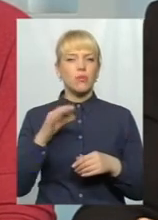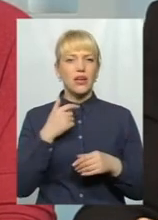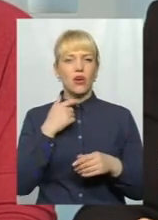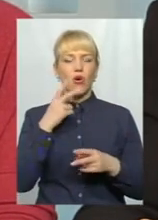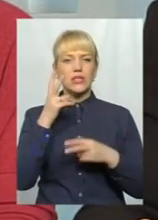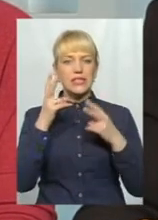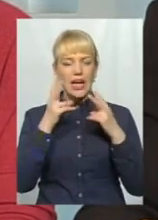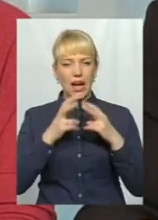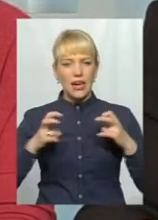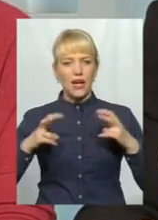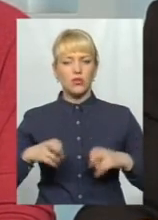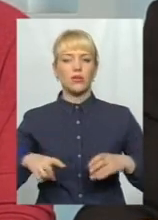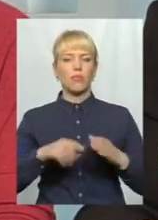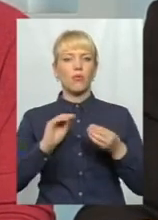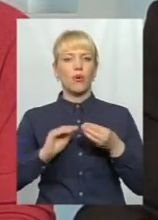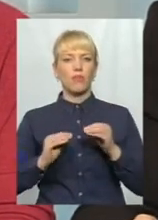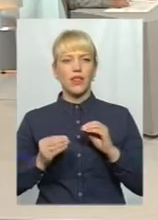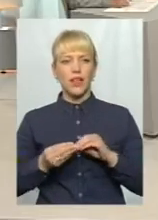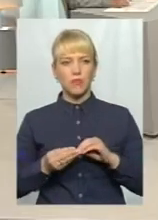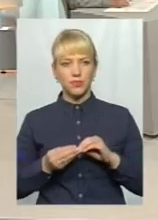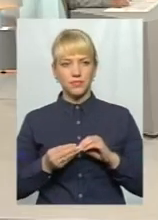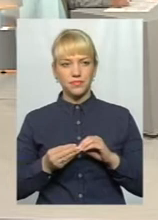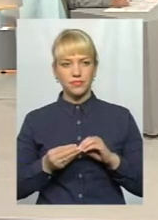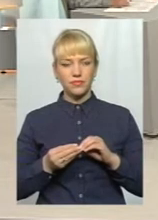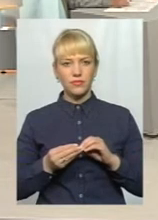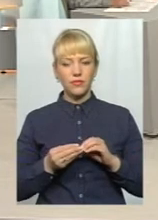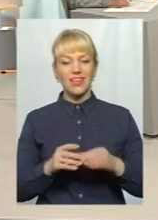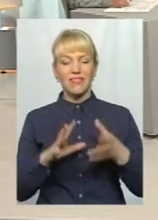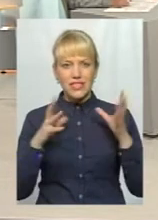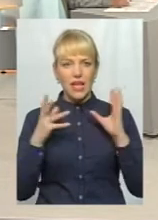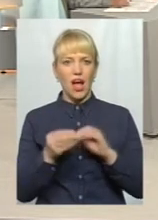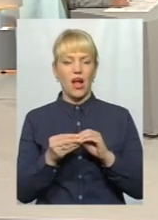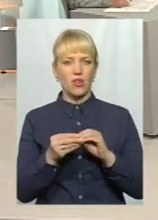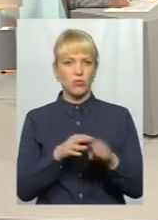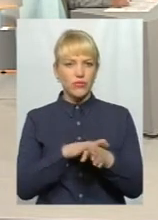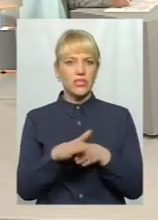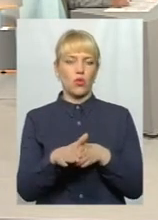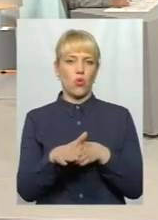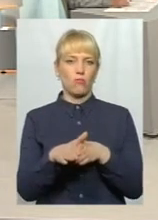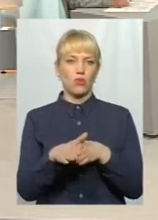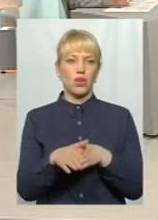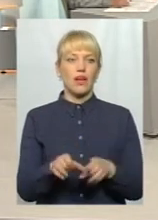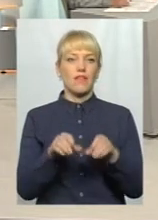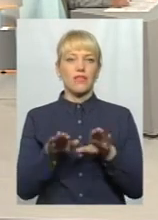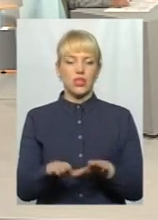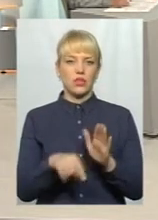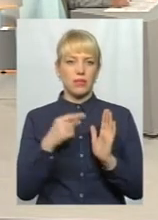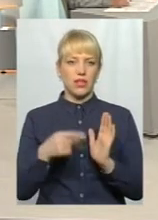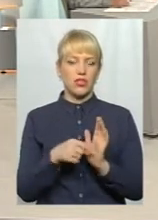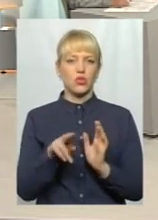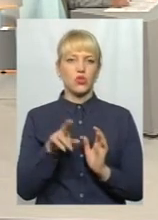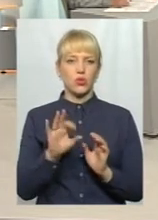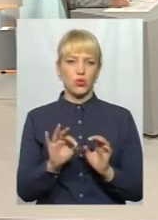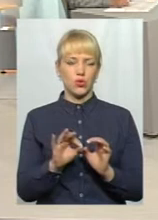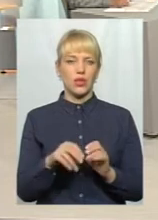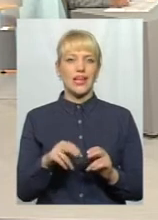розглянути в загальному, в цілому вирішення питання, що стосується